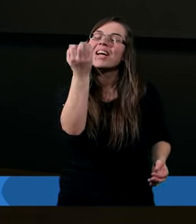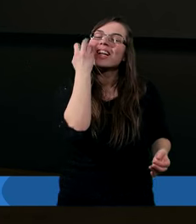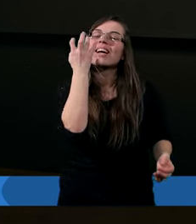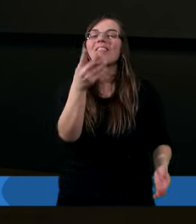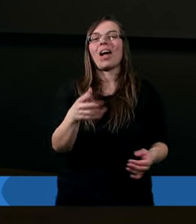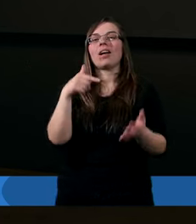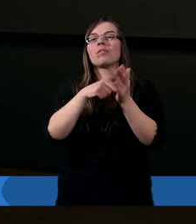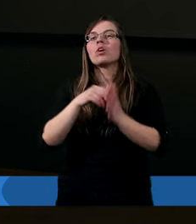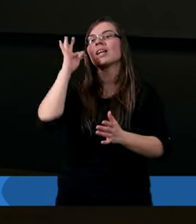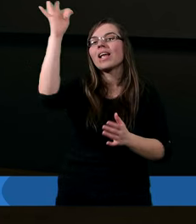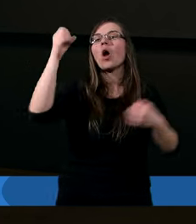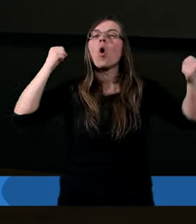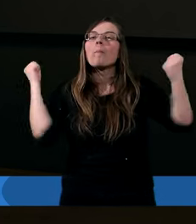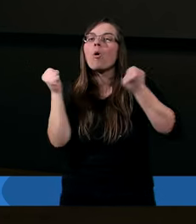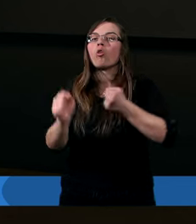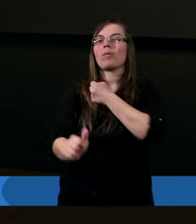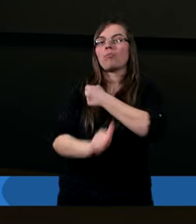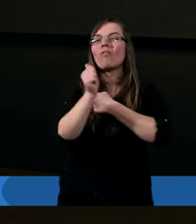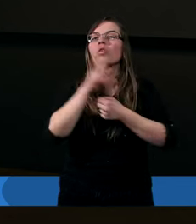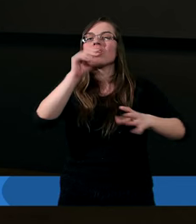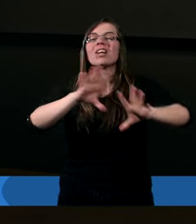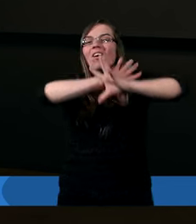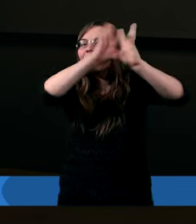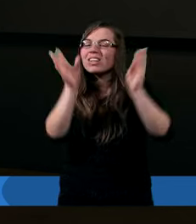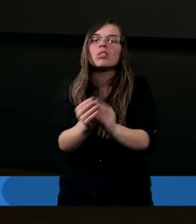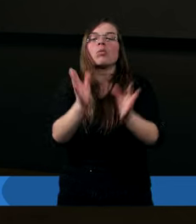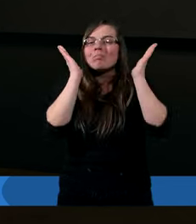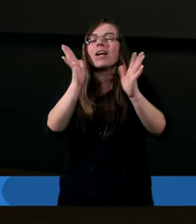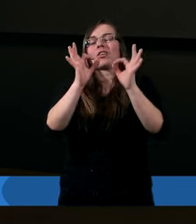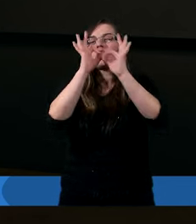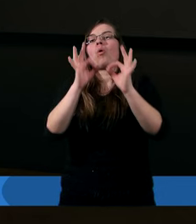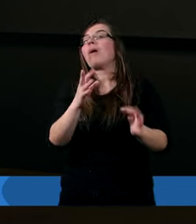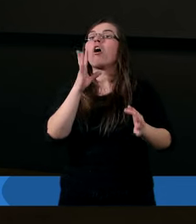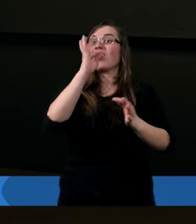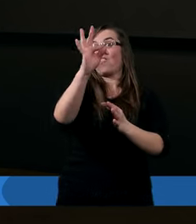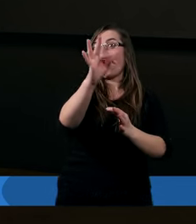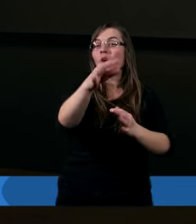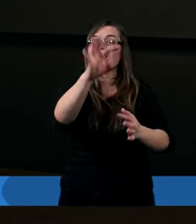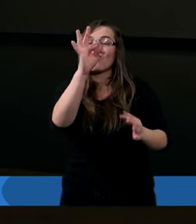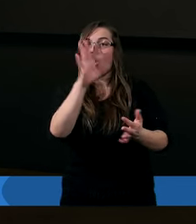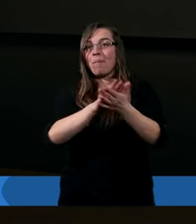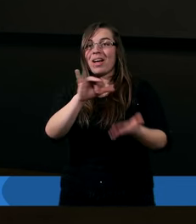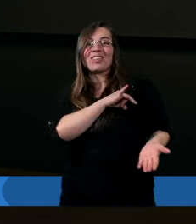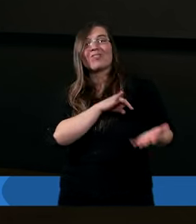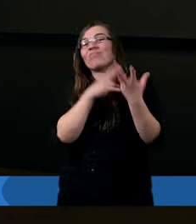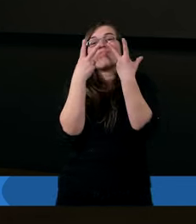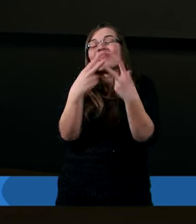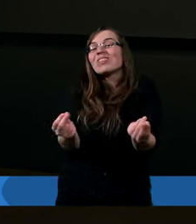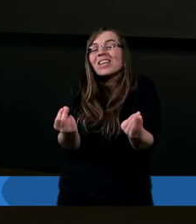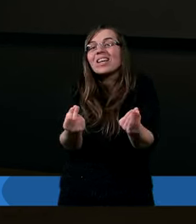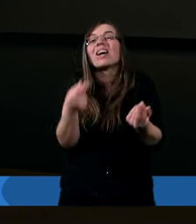To Jego moc powoduje, że wszystko dobrze się zakończy. Nie twoja, nie twoja bezgrzeszność,